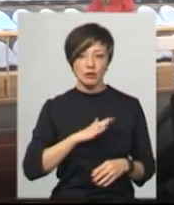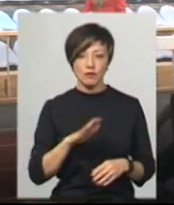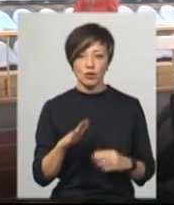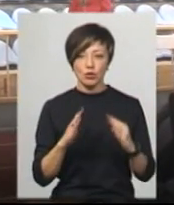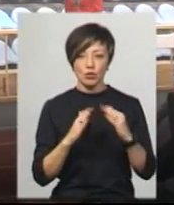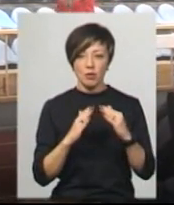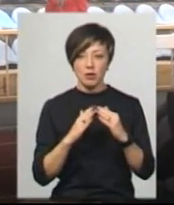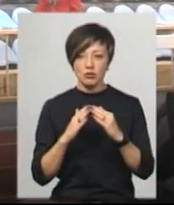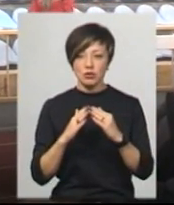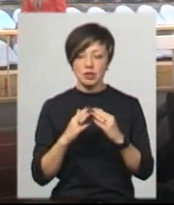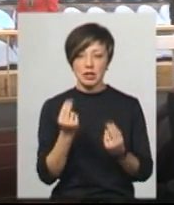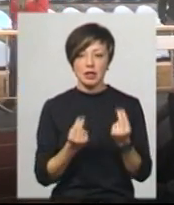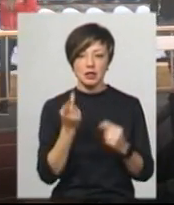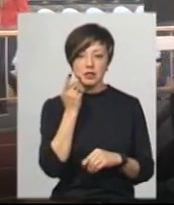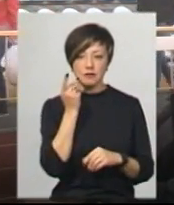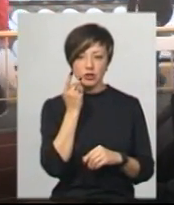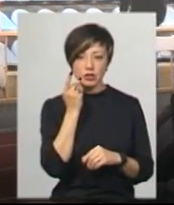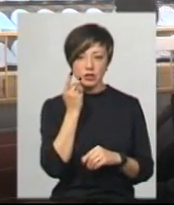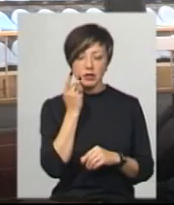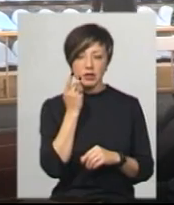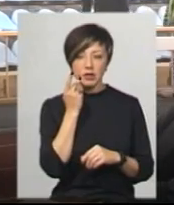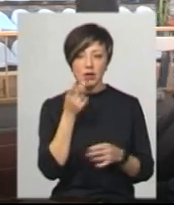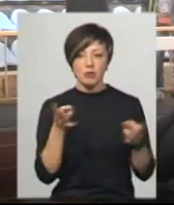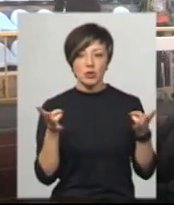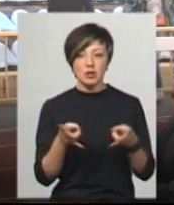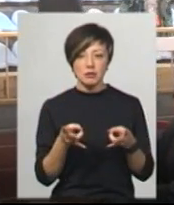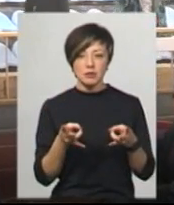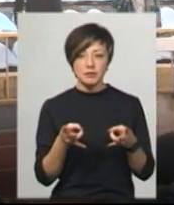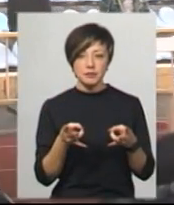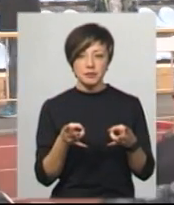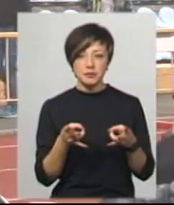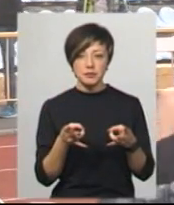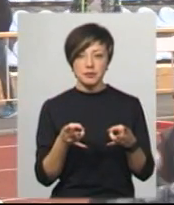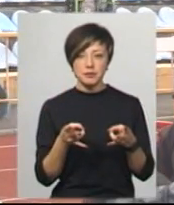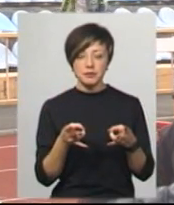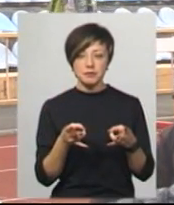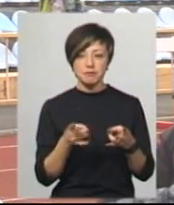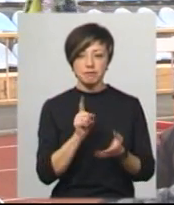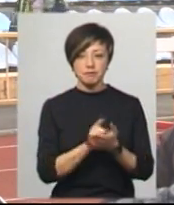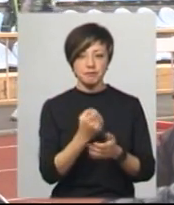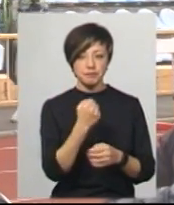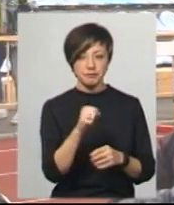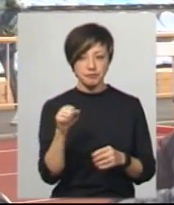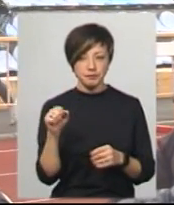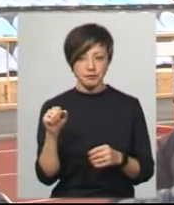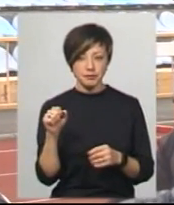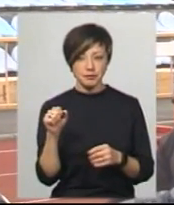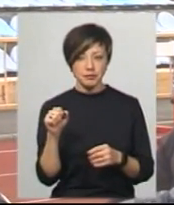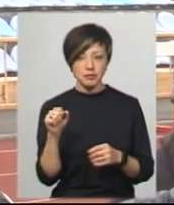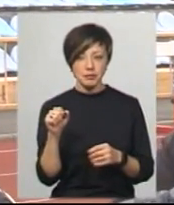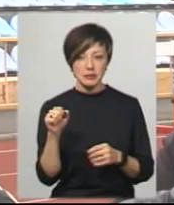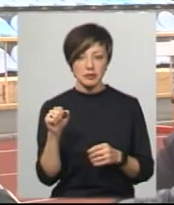Домашні ігри завжди потрібно ставити. Ми ставимо завдання вигравати при своїх вольвальниках,